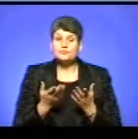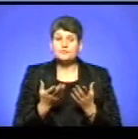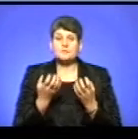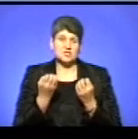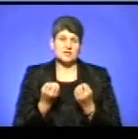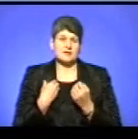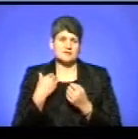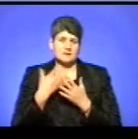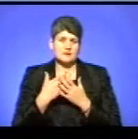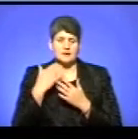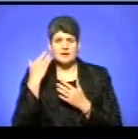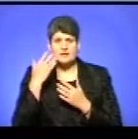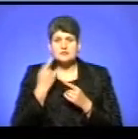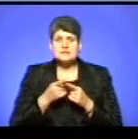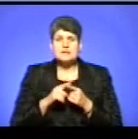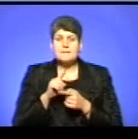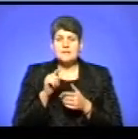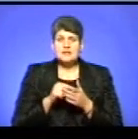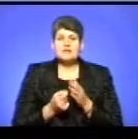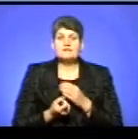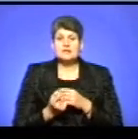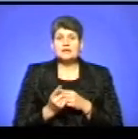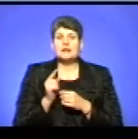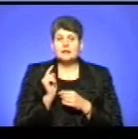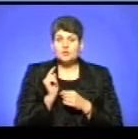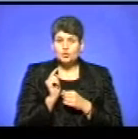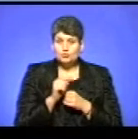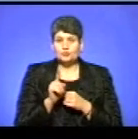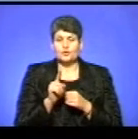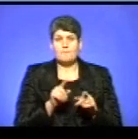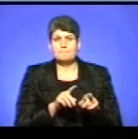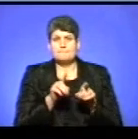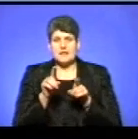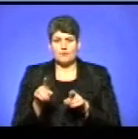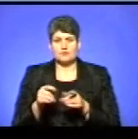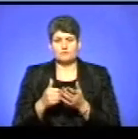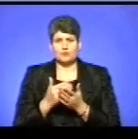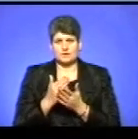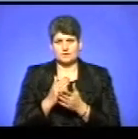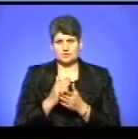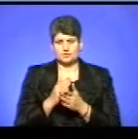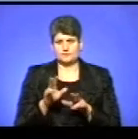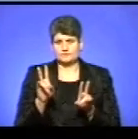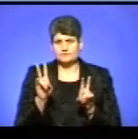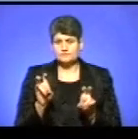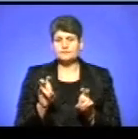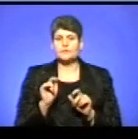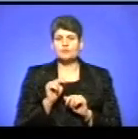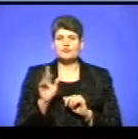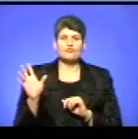здається, що це питання виникає ще й тому, воно переходить у політичну площину, тому що всі